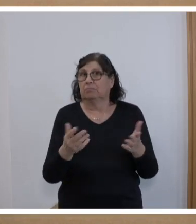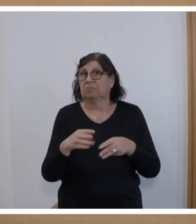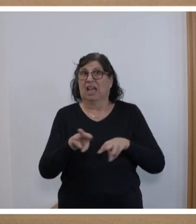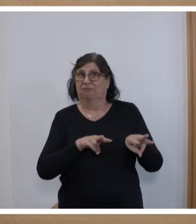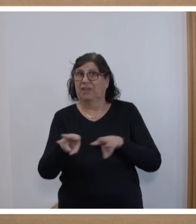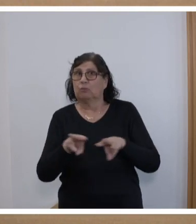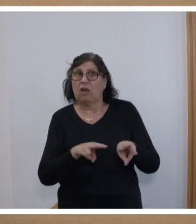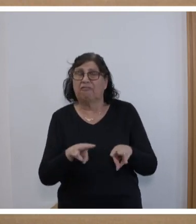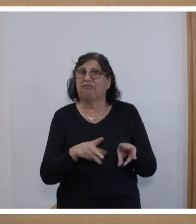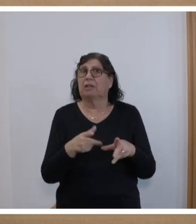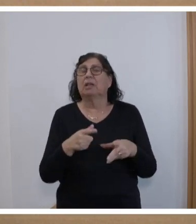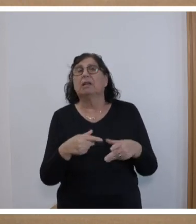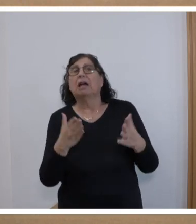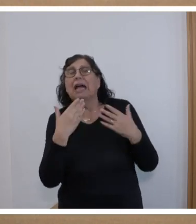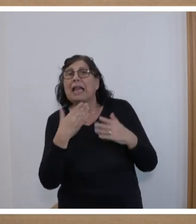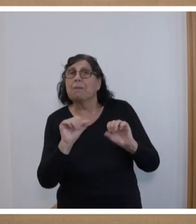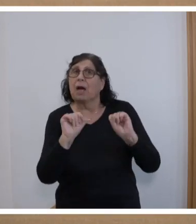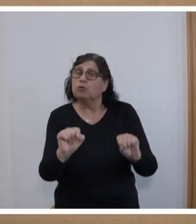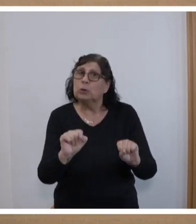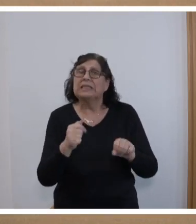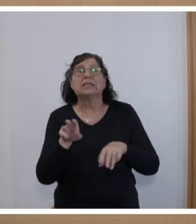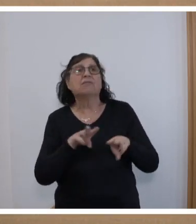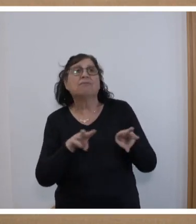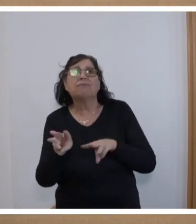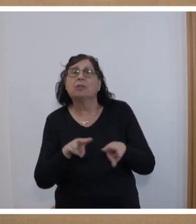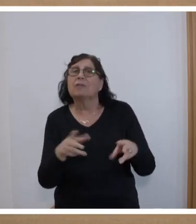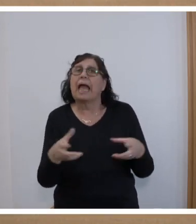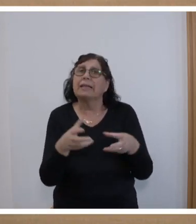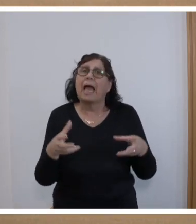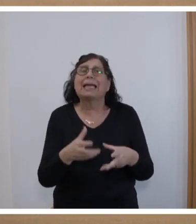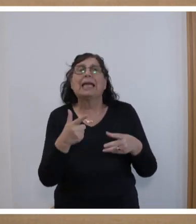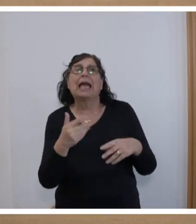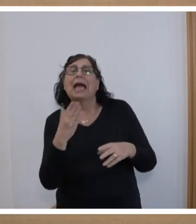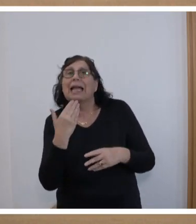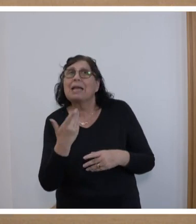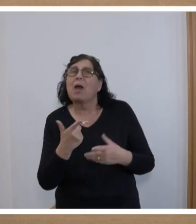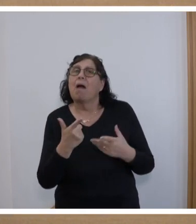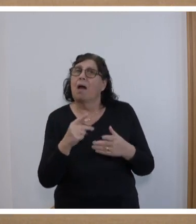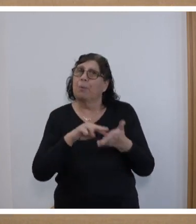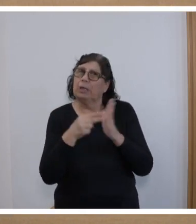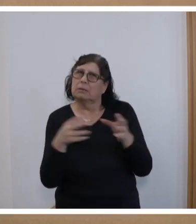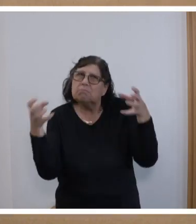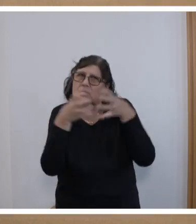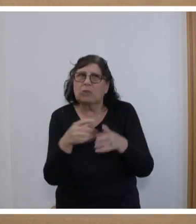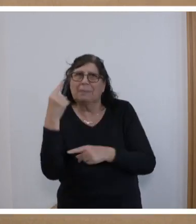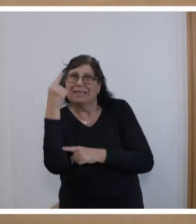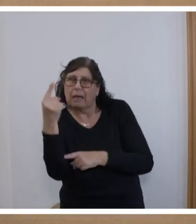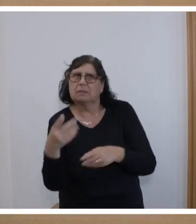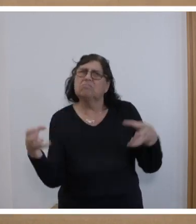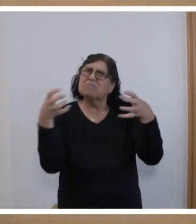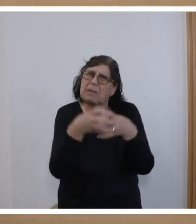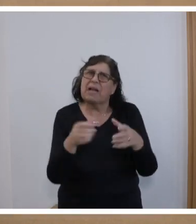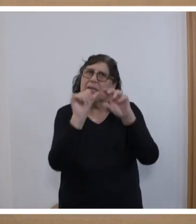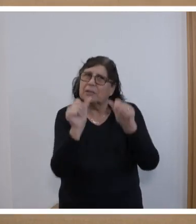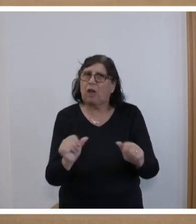Wirtschaftsenergie- und Klimaschutz, Wirtschaftsenergie- und Klimapolitik gemeinsam denken und sie gemeinsam gestalten.